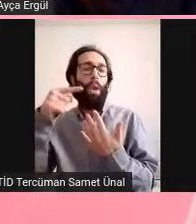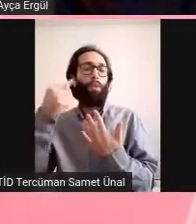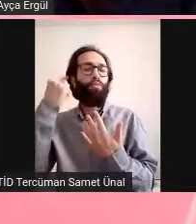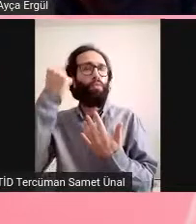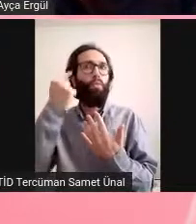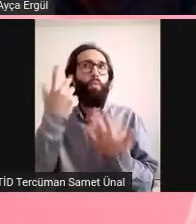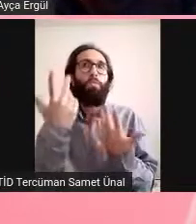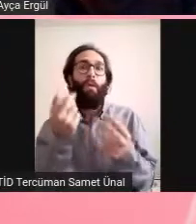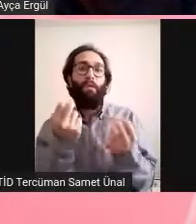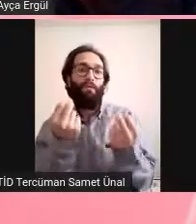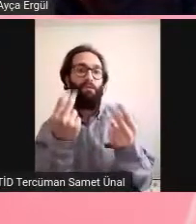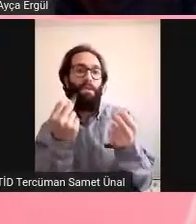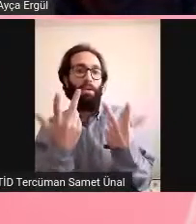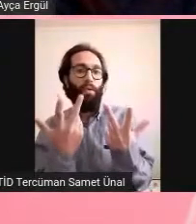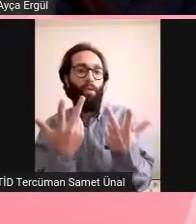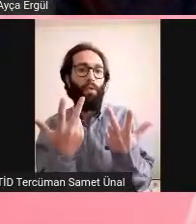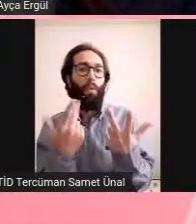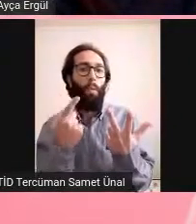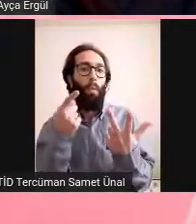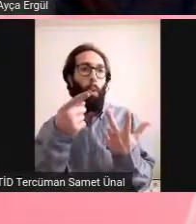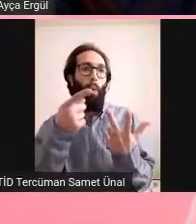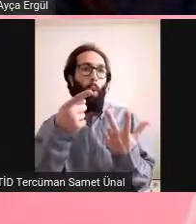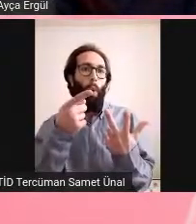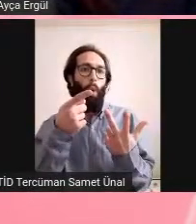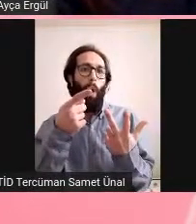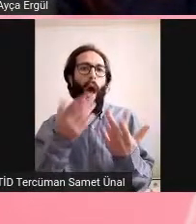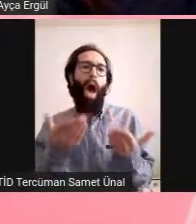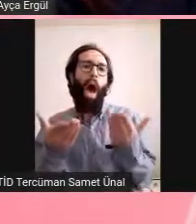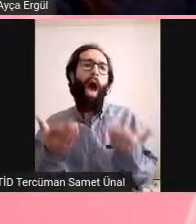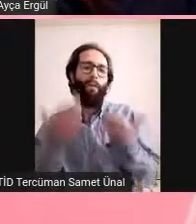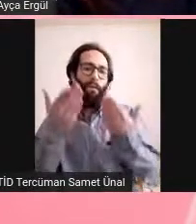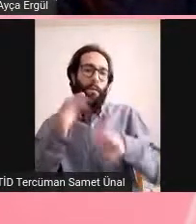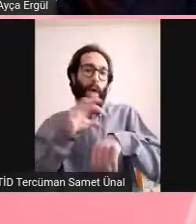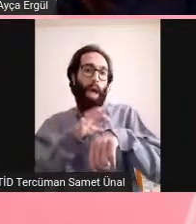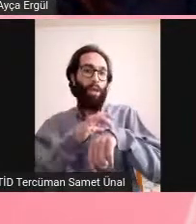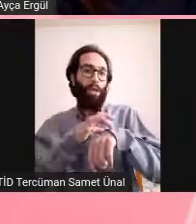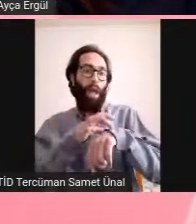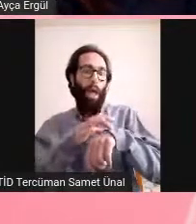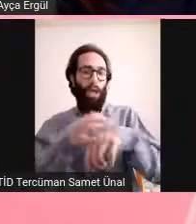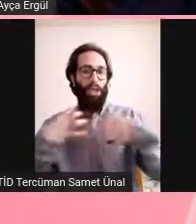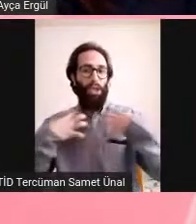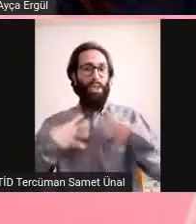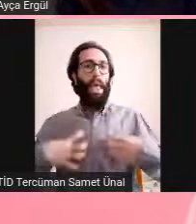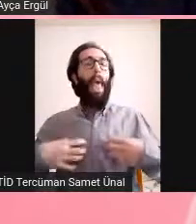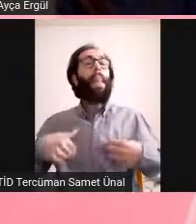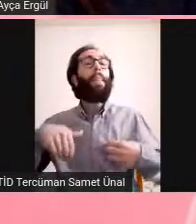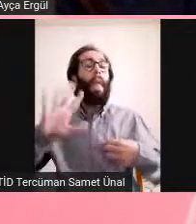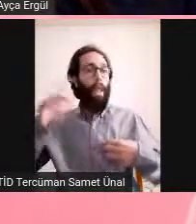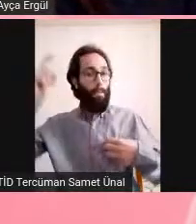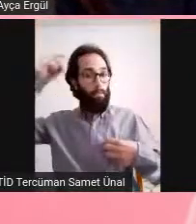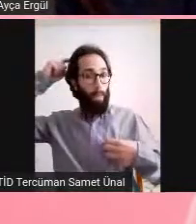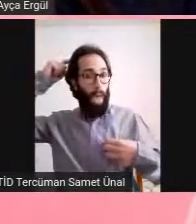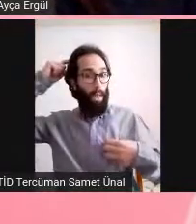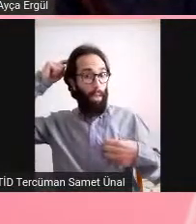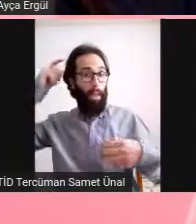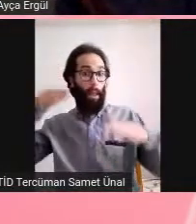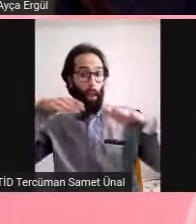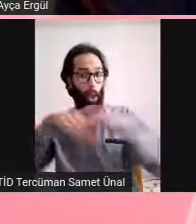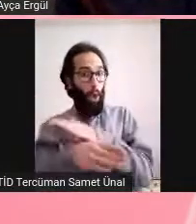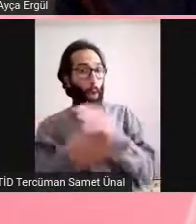bu kişilerde özellikle beyne mi gidiyor? Akciğerler yerine. Şimdi birincisi akut